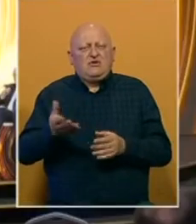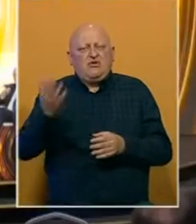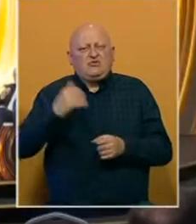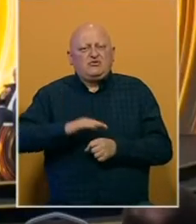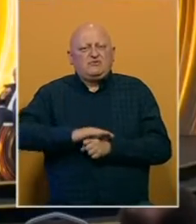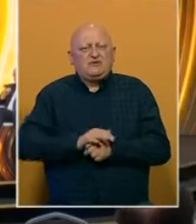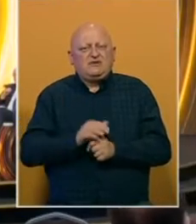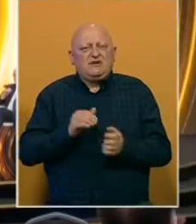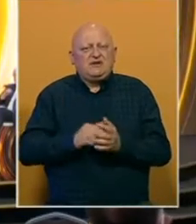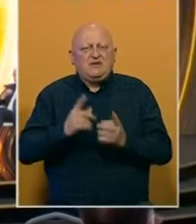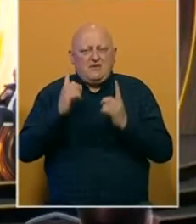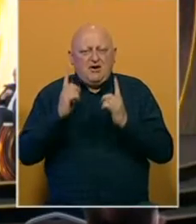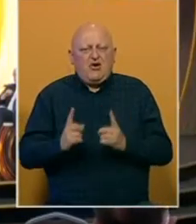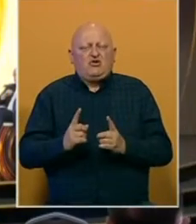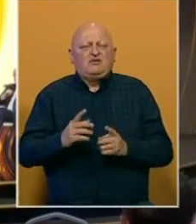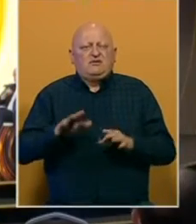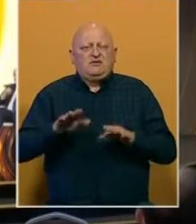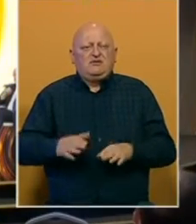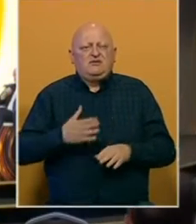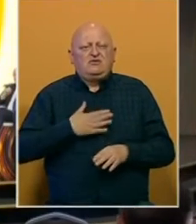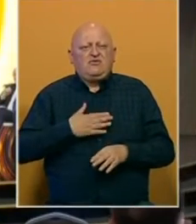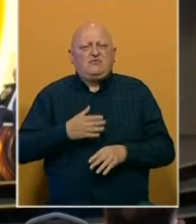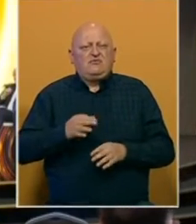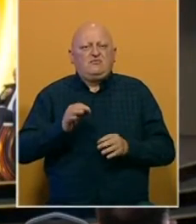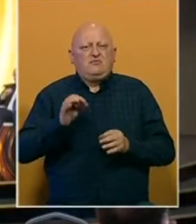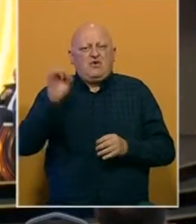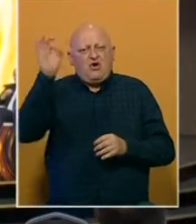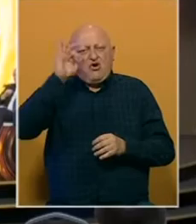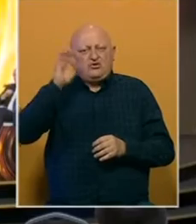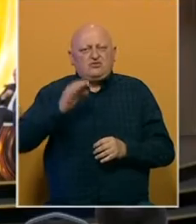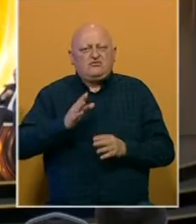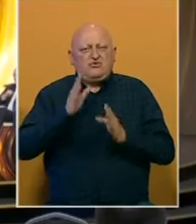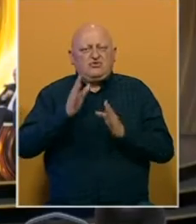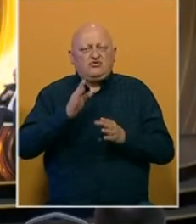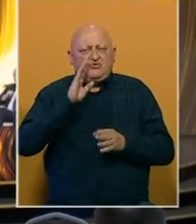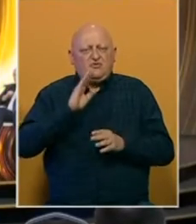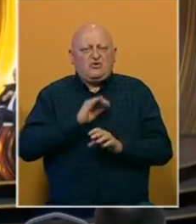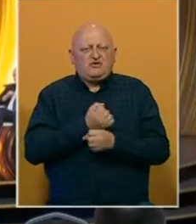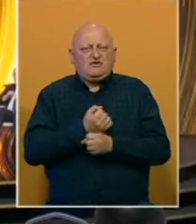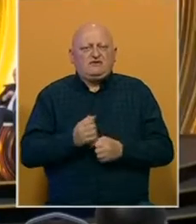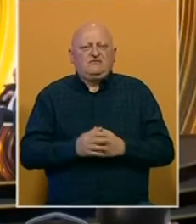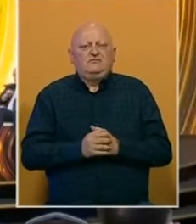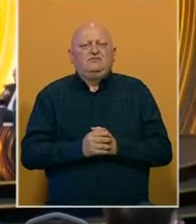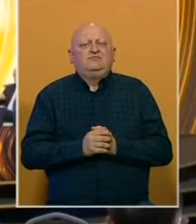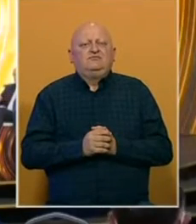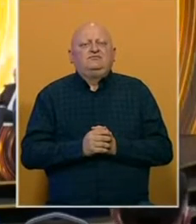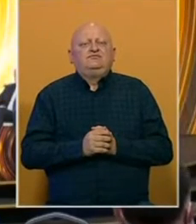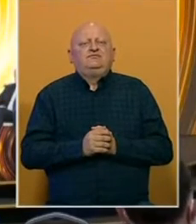unija, uprkos pritiscima, treba ostati dosljedna u svojim principima u odnosu prema Bosni i Hercegovini.